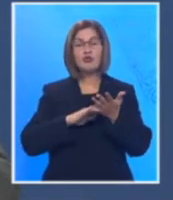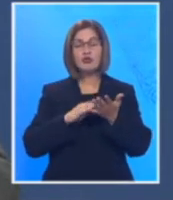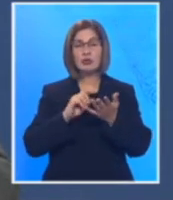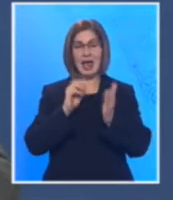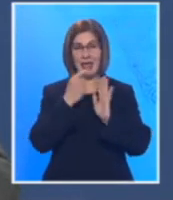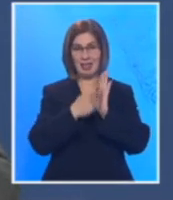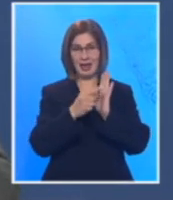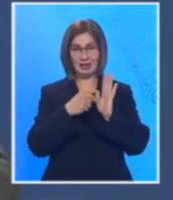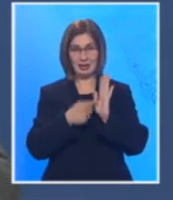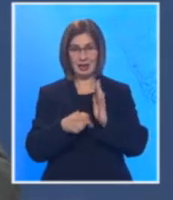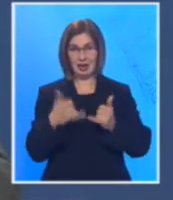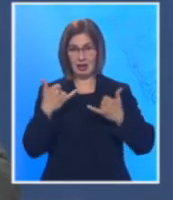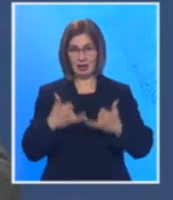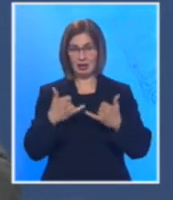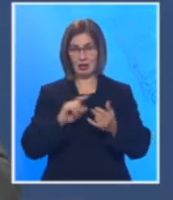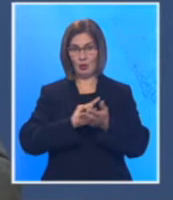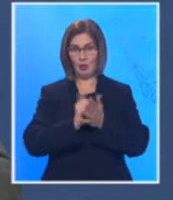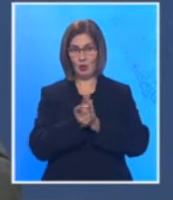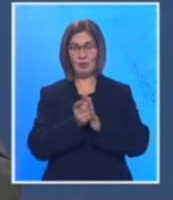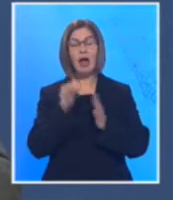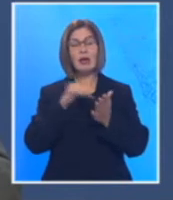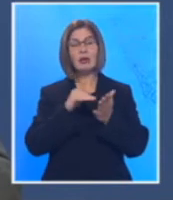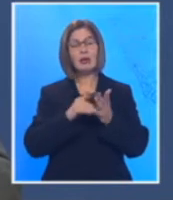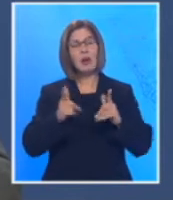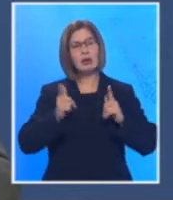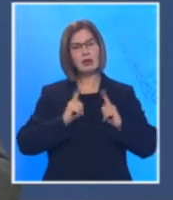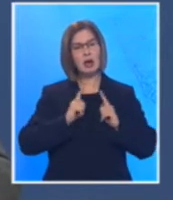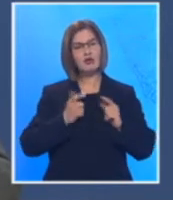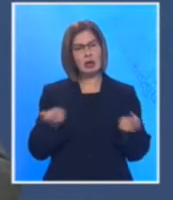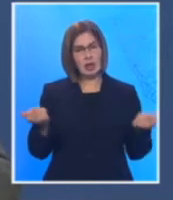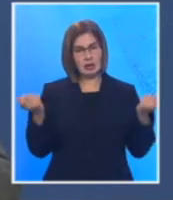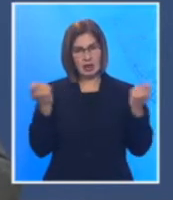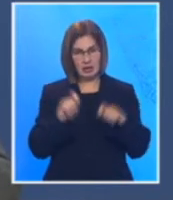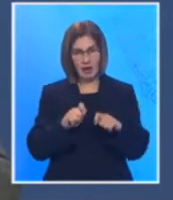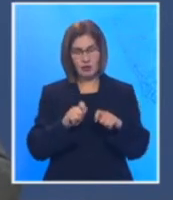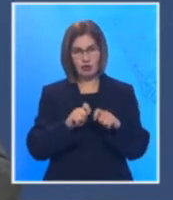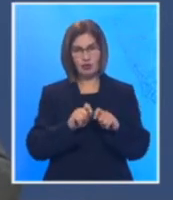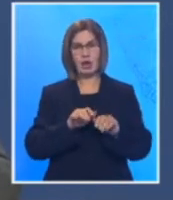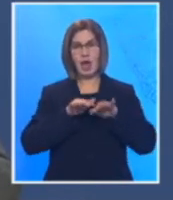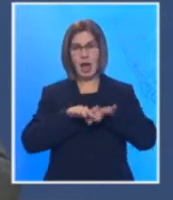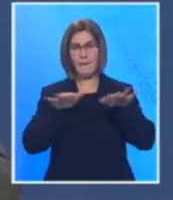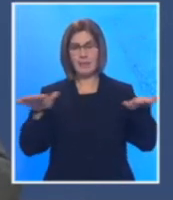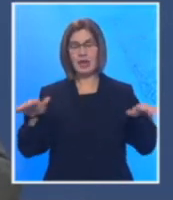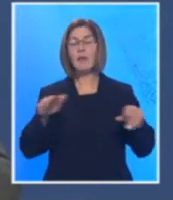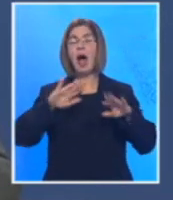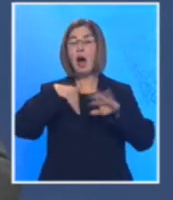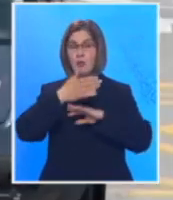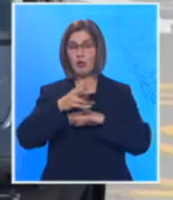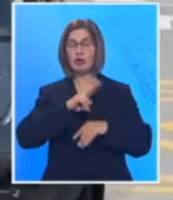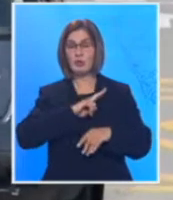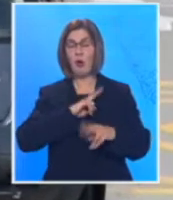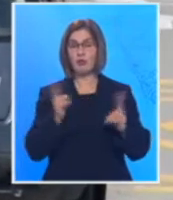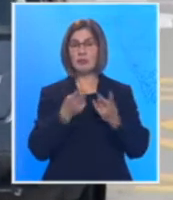jedna stvar, treba sačekati da se završi epidemija da bi smo onda imali realnu sliku imuniteta.